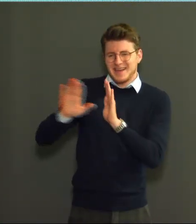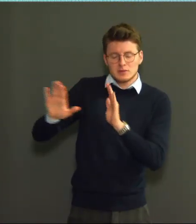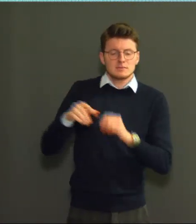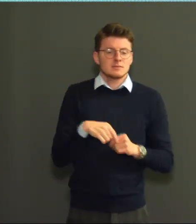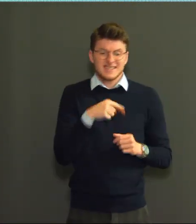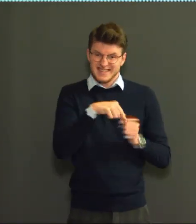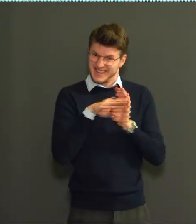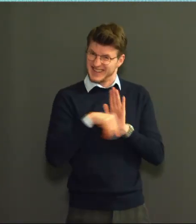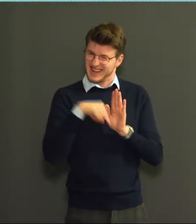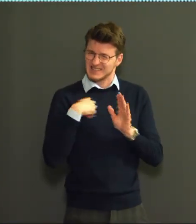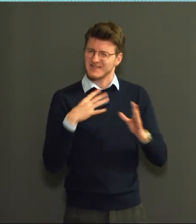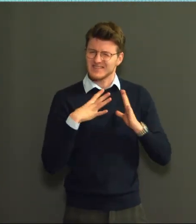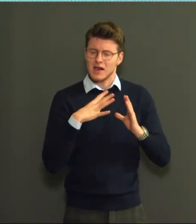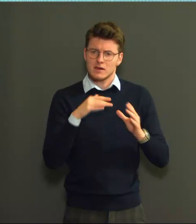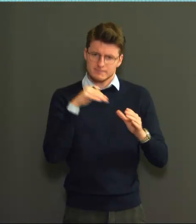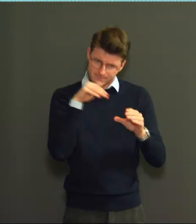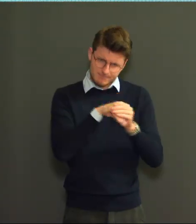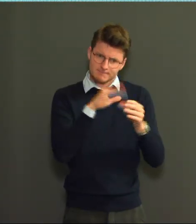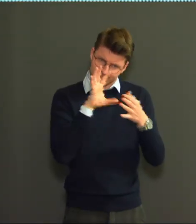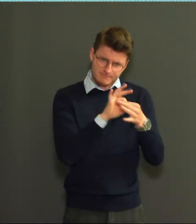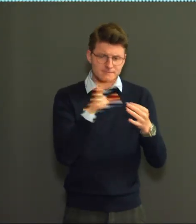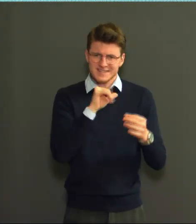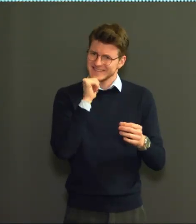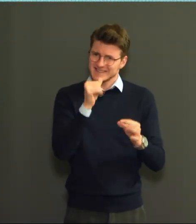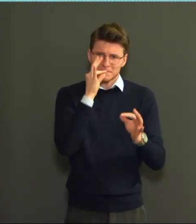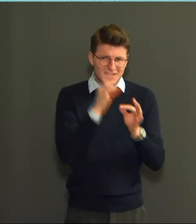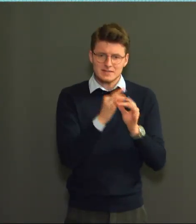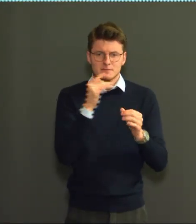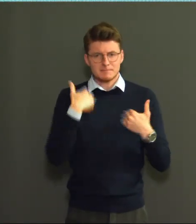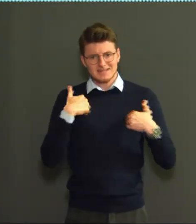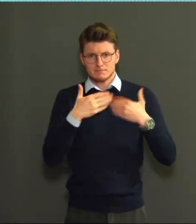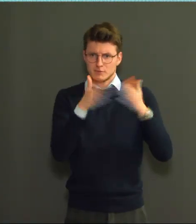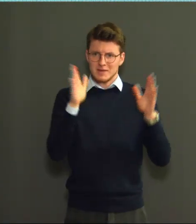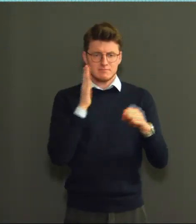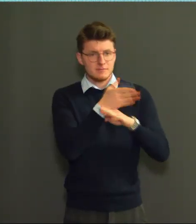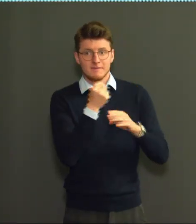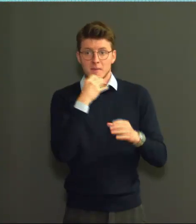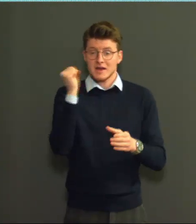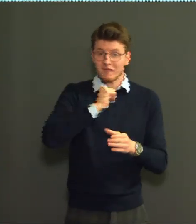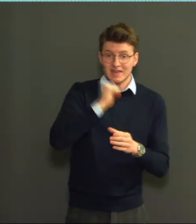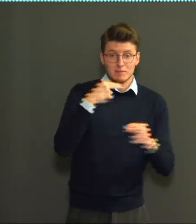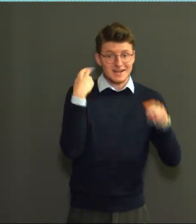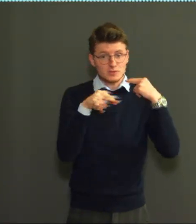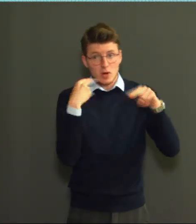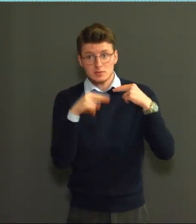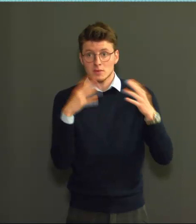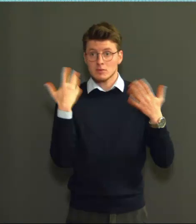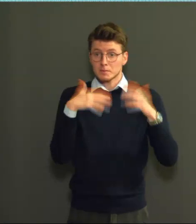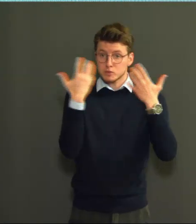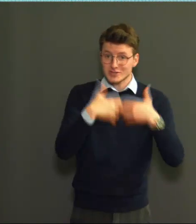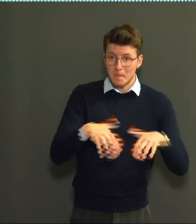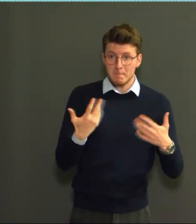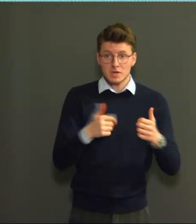en die door het publiek bezocht worden, zoals bijvoorbeeld restaurants, cafés, musea, sportszalen